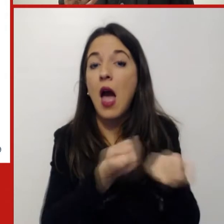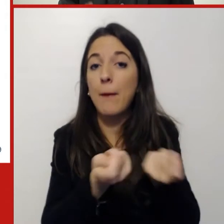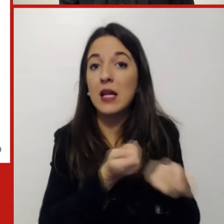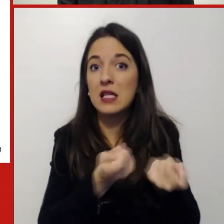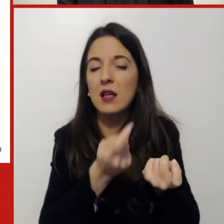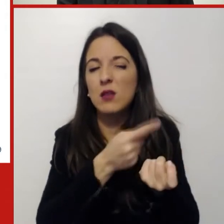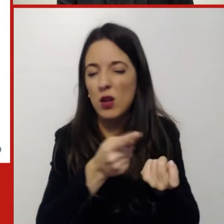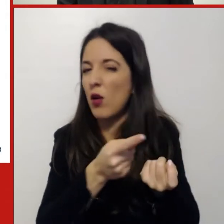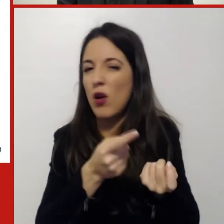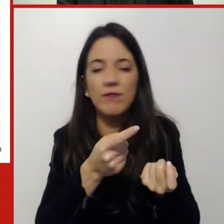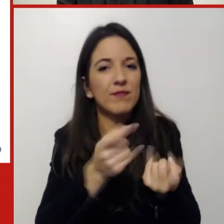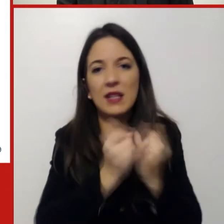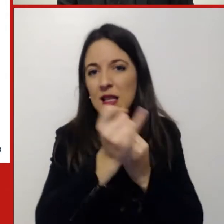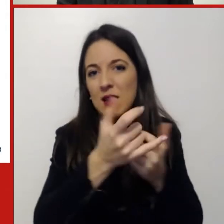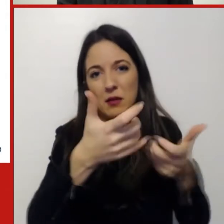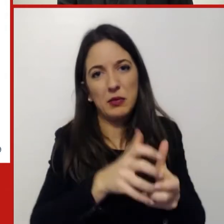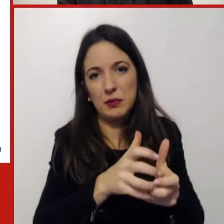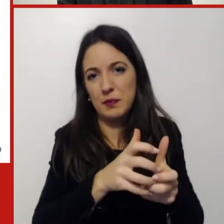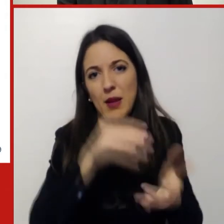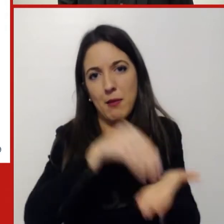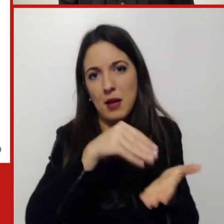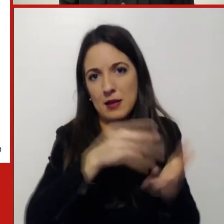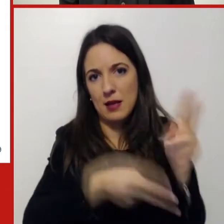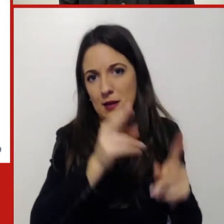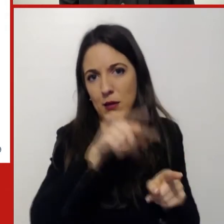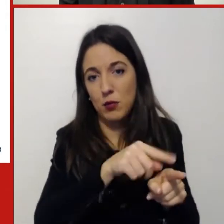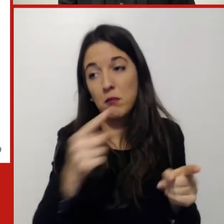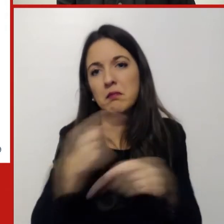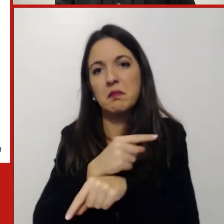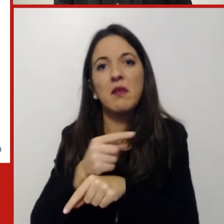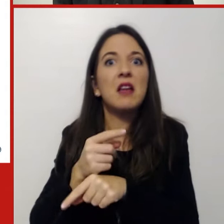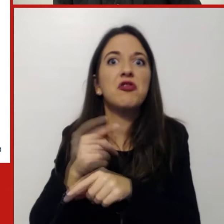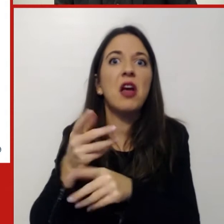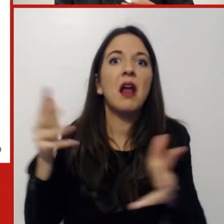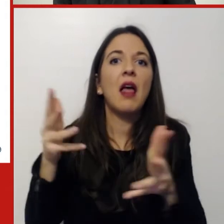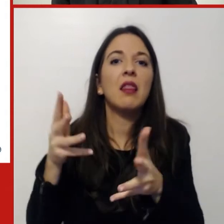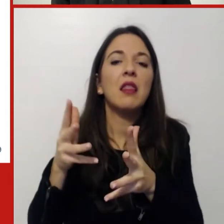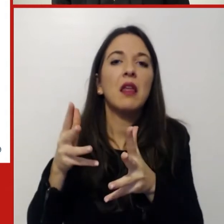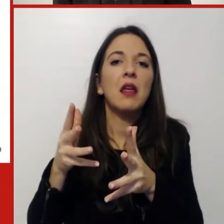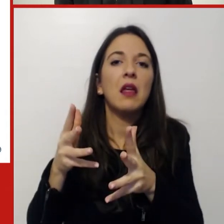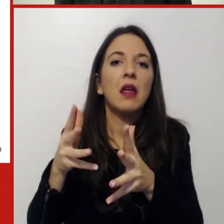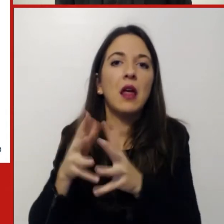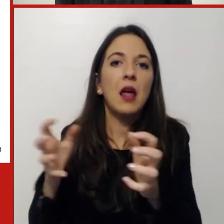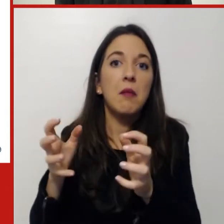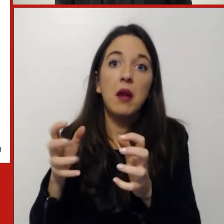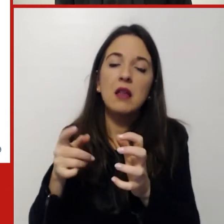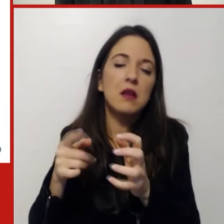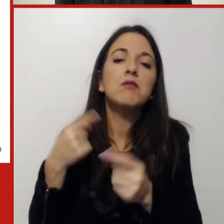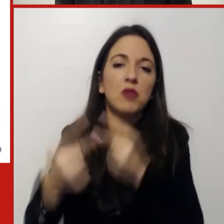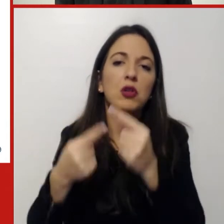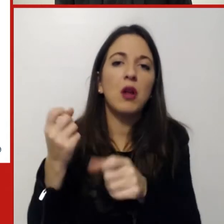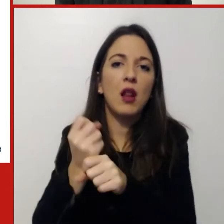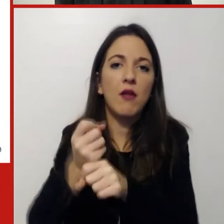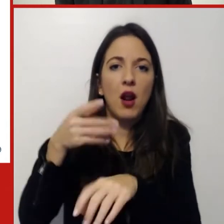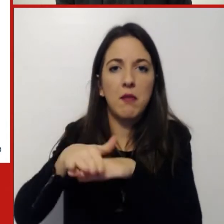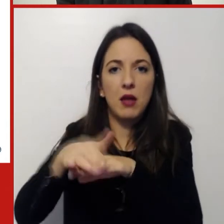che volevo opporvi è quali sono i programmi. No, mentre in alcuni comparti, ad esempio nella pubblica